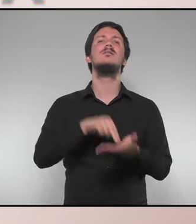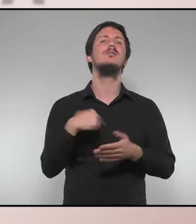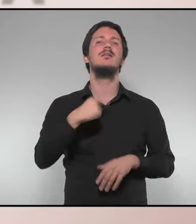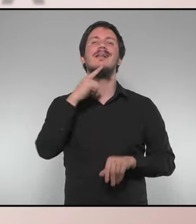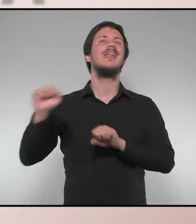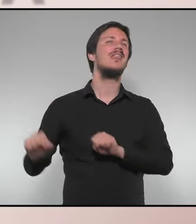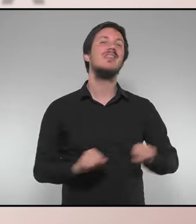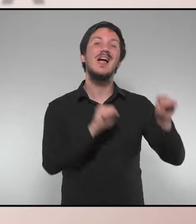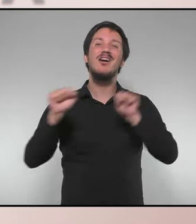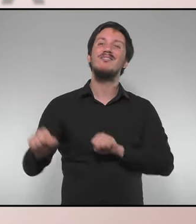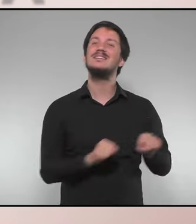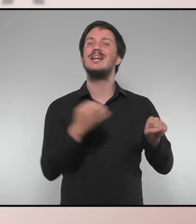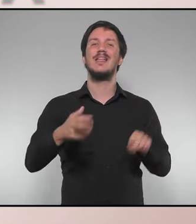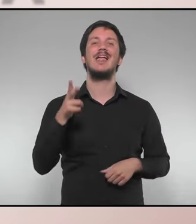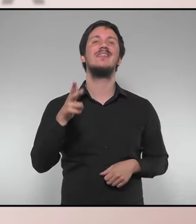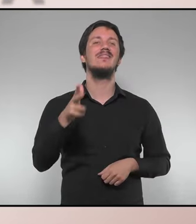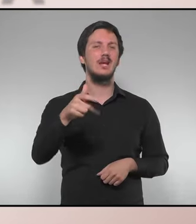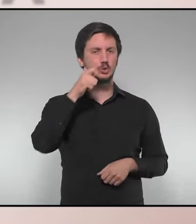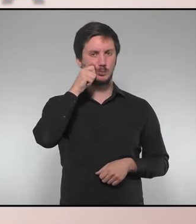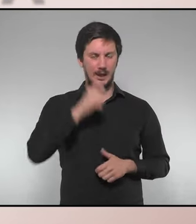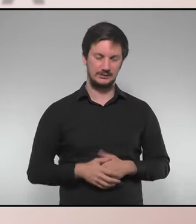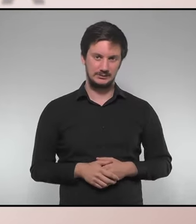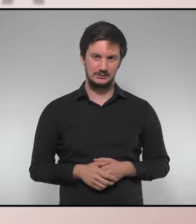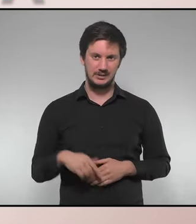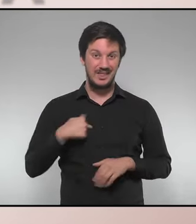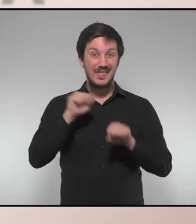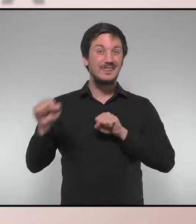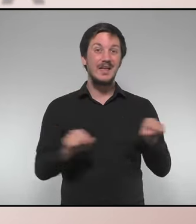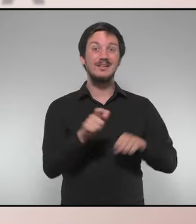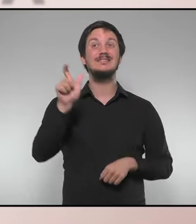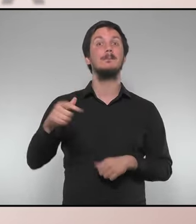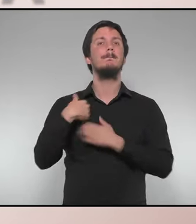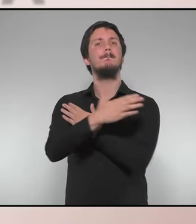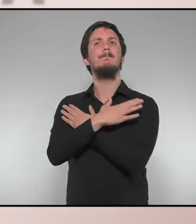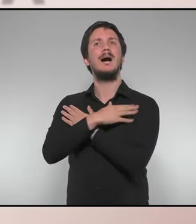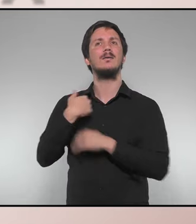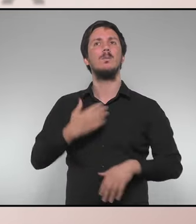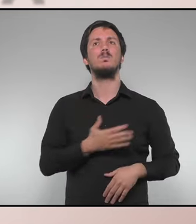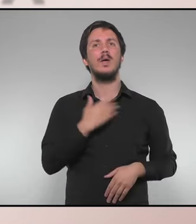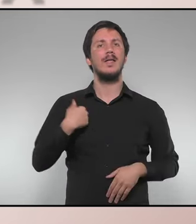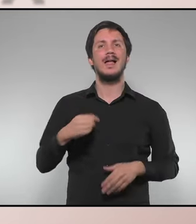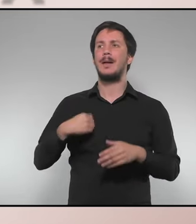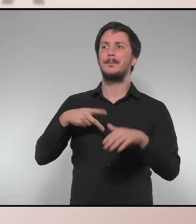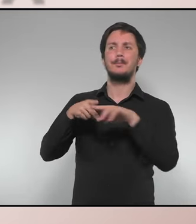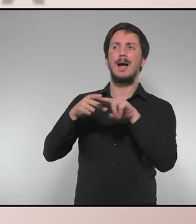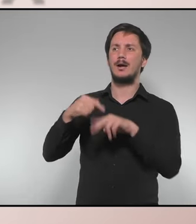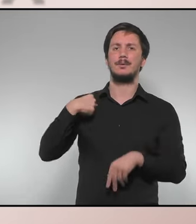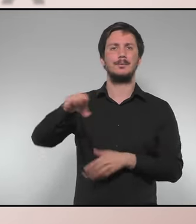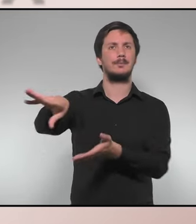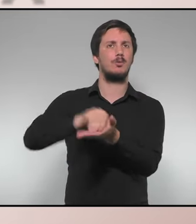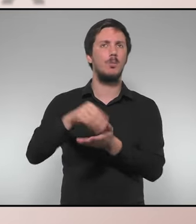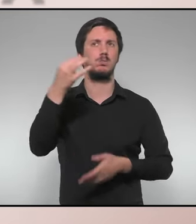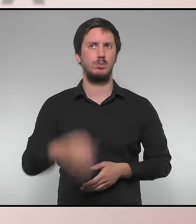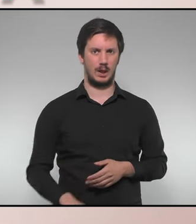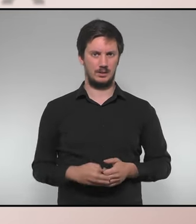defensar aferrissadament els drets humans. Defensarem que la senyora Maria pugui anar a treure sol els diners del caixer sense que ens la